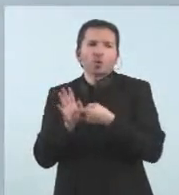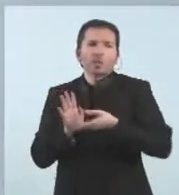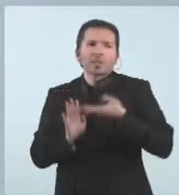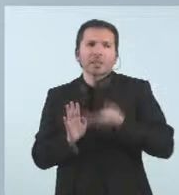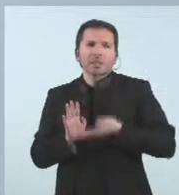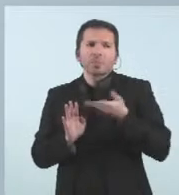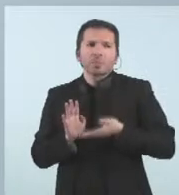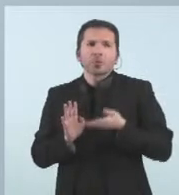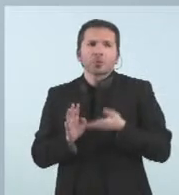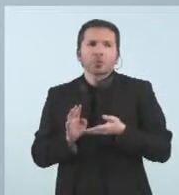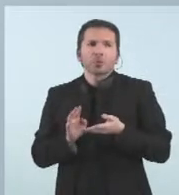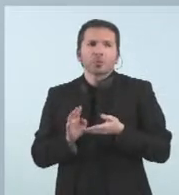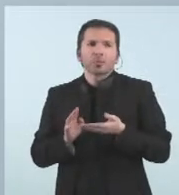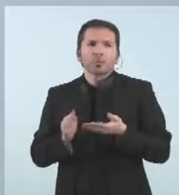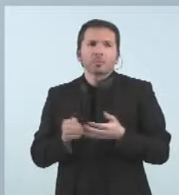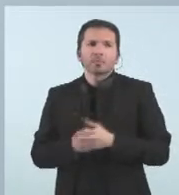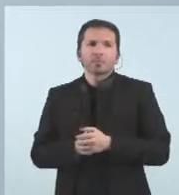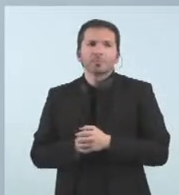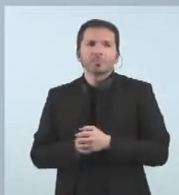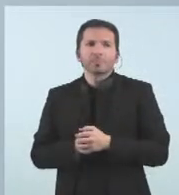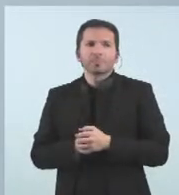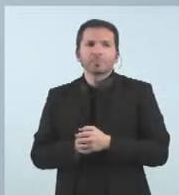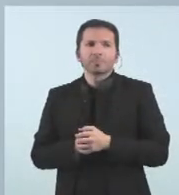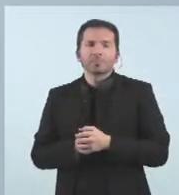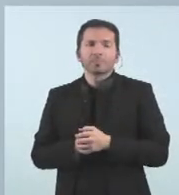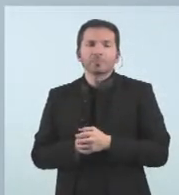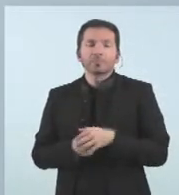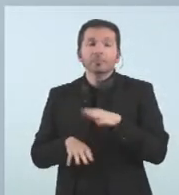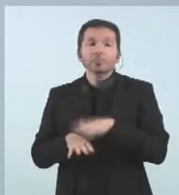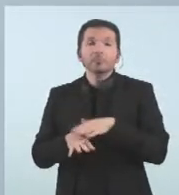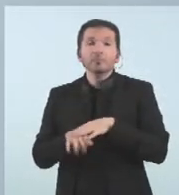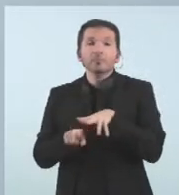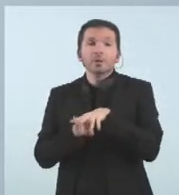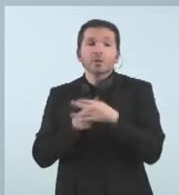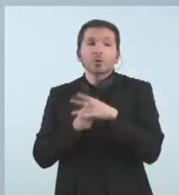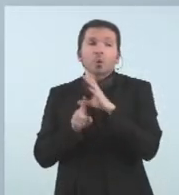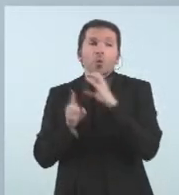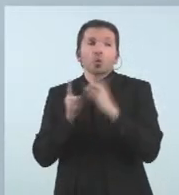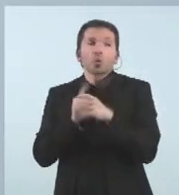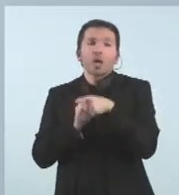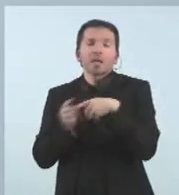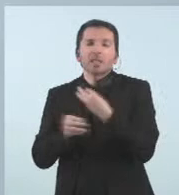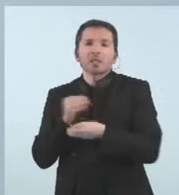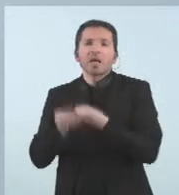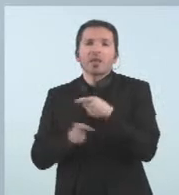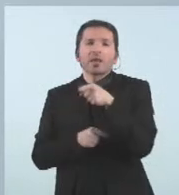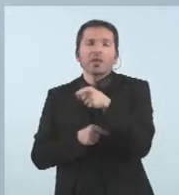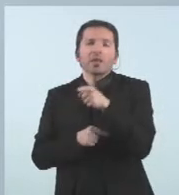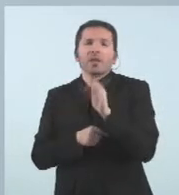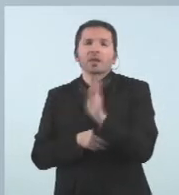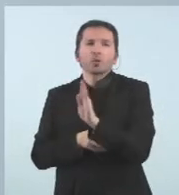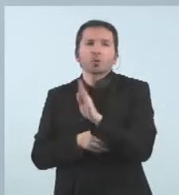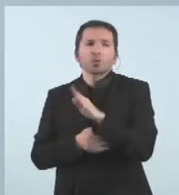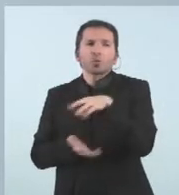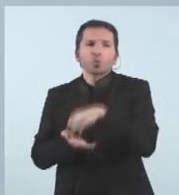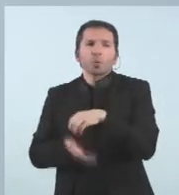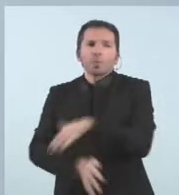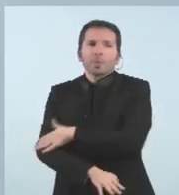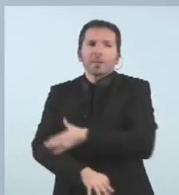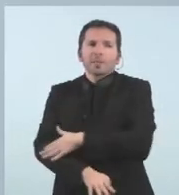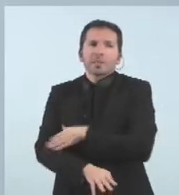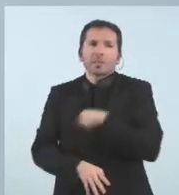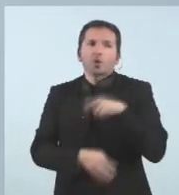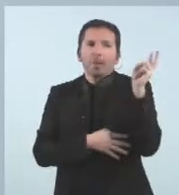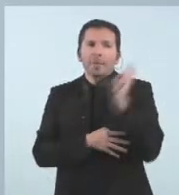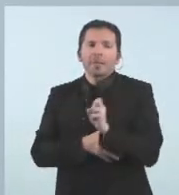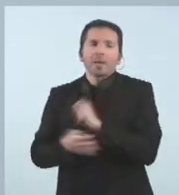moments de pandèmia com és les subvencions culturals que es desenvolupen des del seu ministeri així doncs ens vindrà a presentar aquesta nova